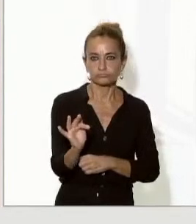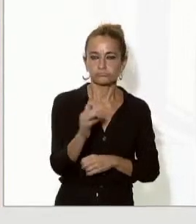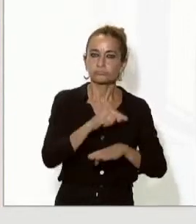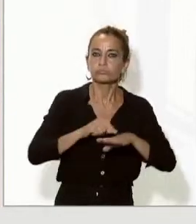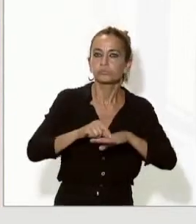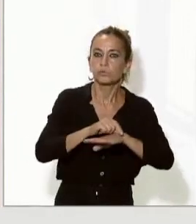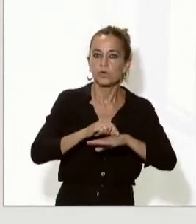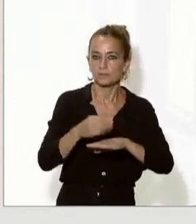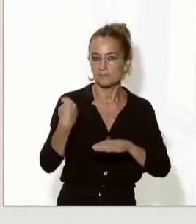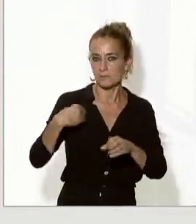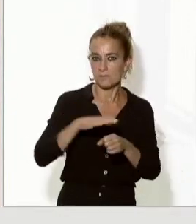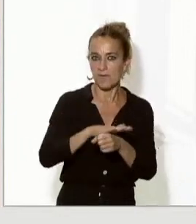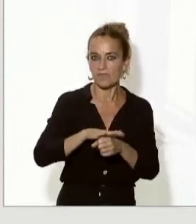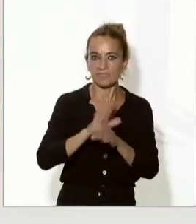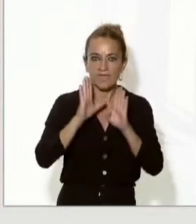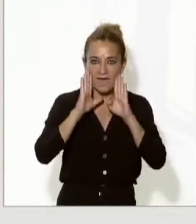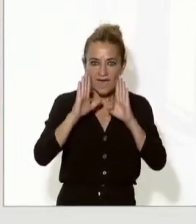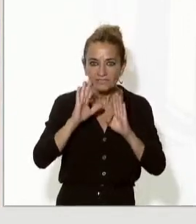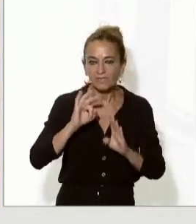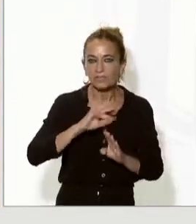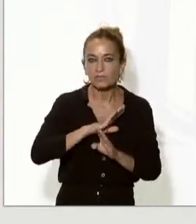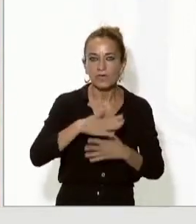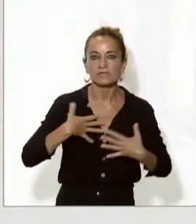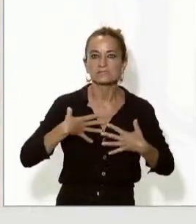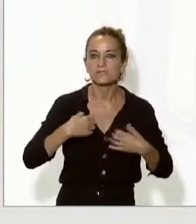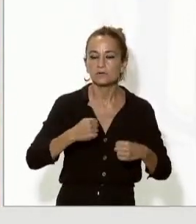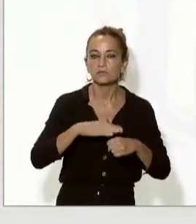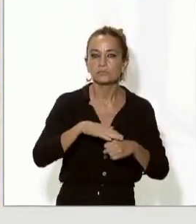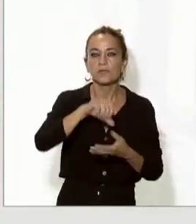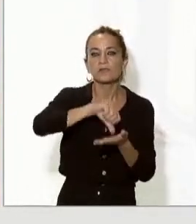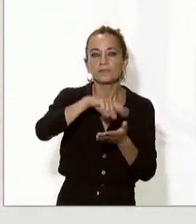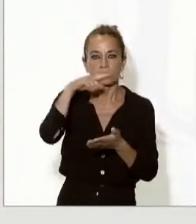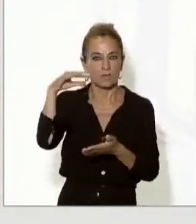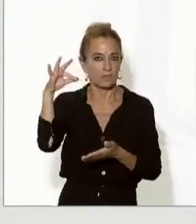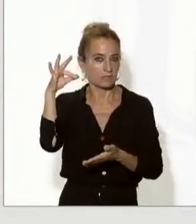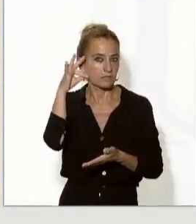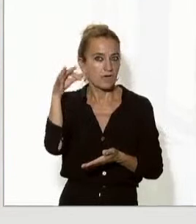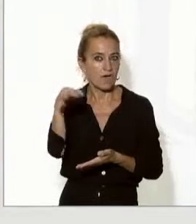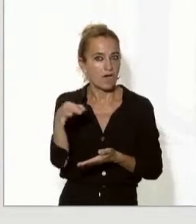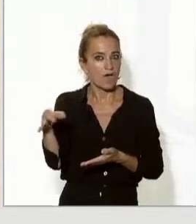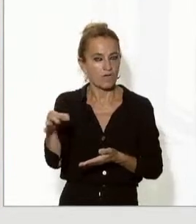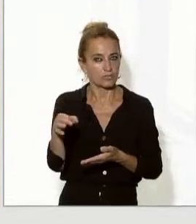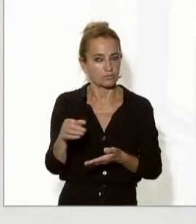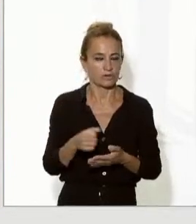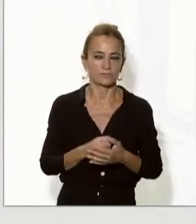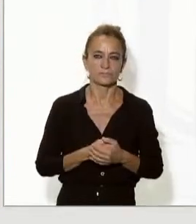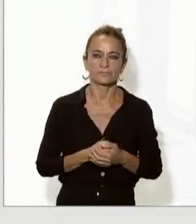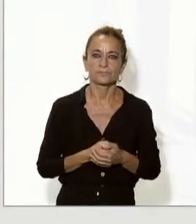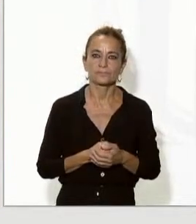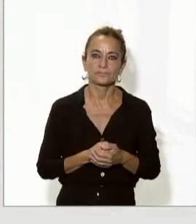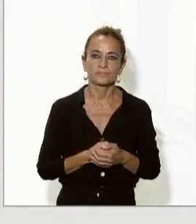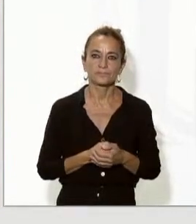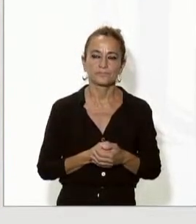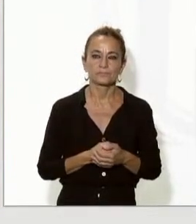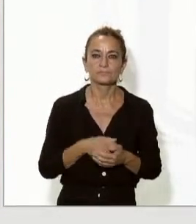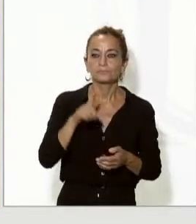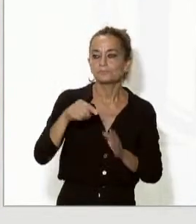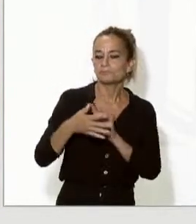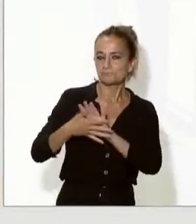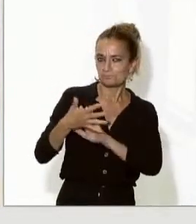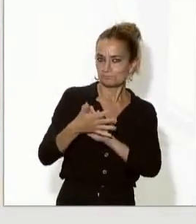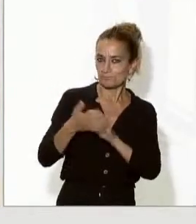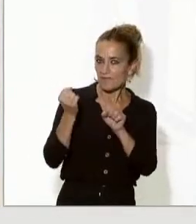polítiques en aquests àmbits d'atenció a la salut per a la pròpia ciutadania d'Andorra. Hem estat treballant en l'impuls de les relacions